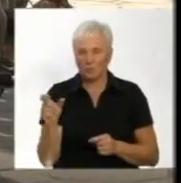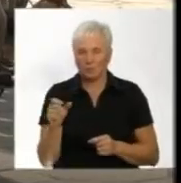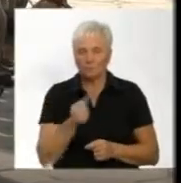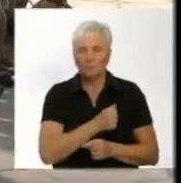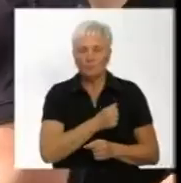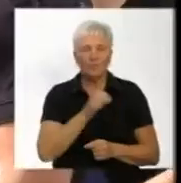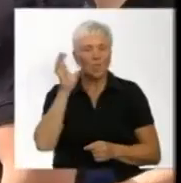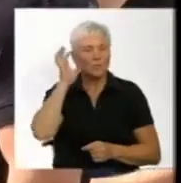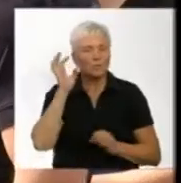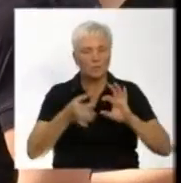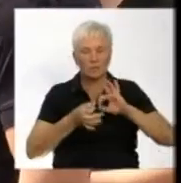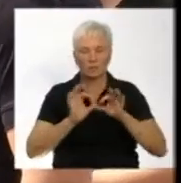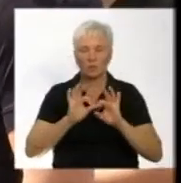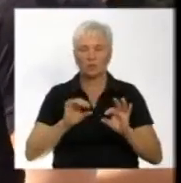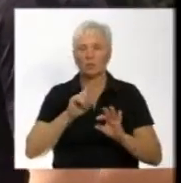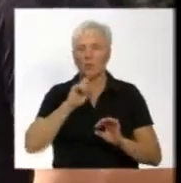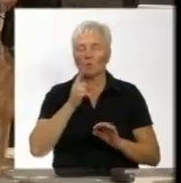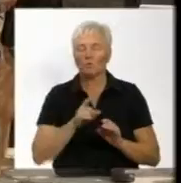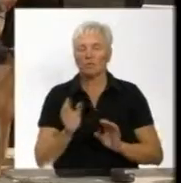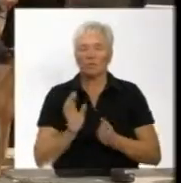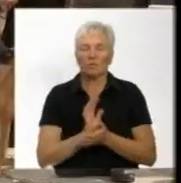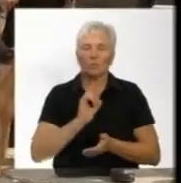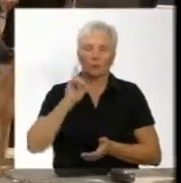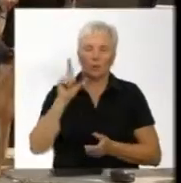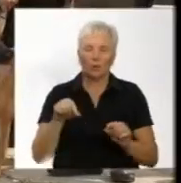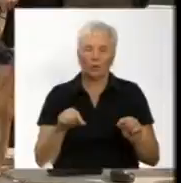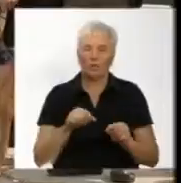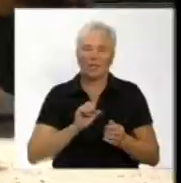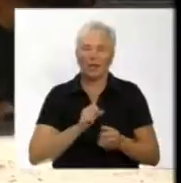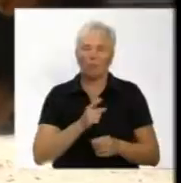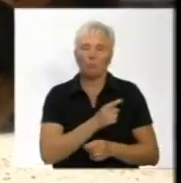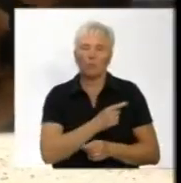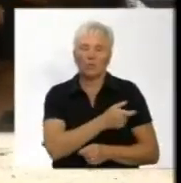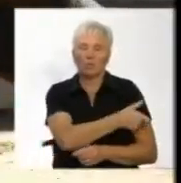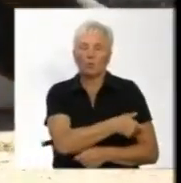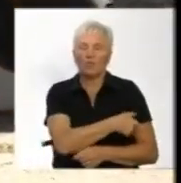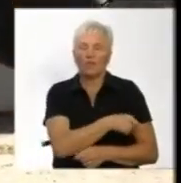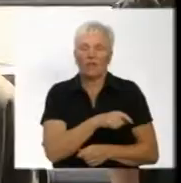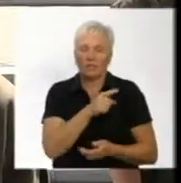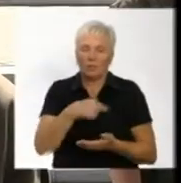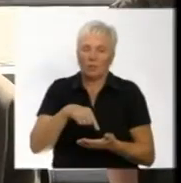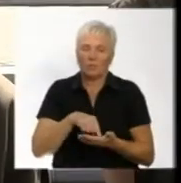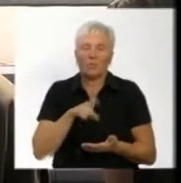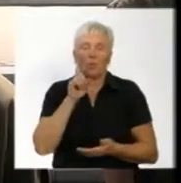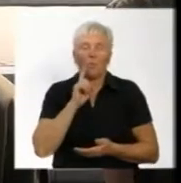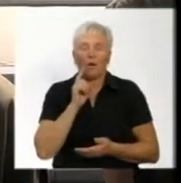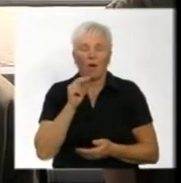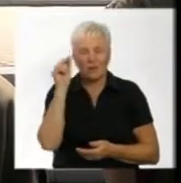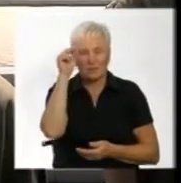слухають інструктаж. За годину вони відправляться на патрулювання вулицями міста. Поки що стажируємося, далі буде